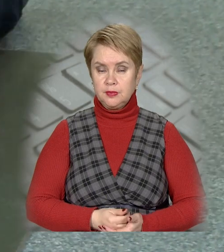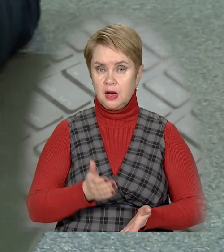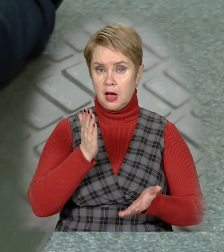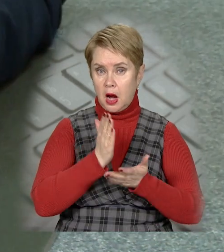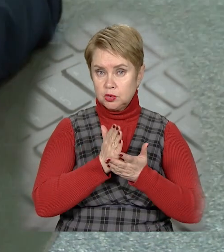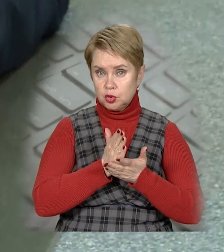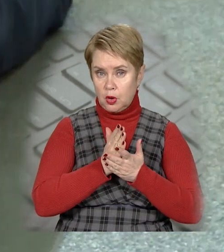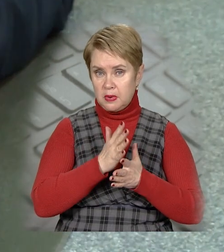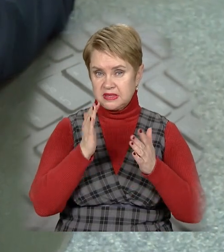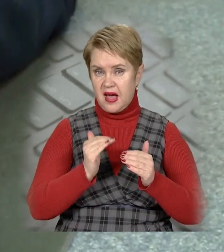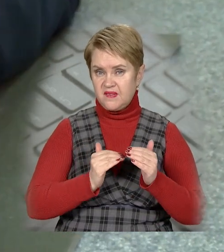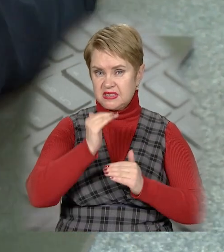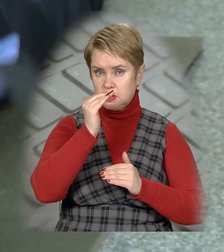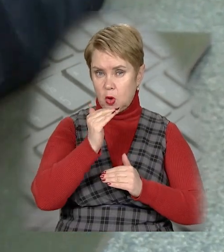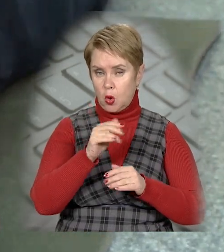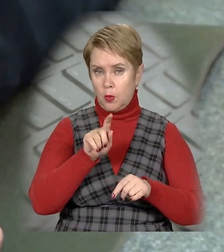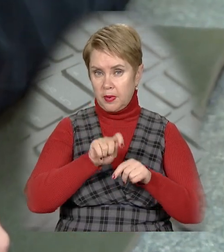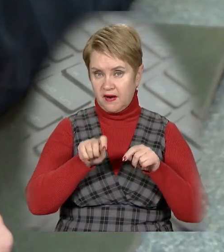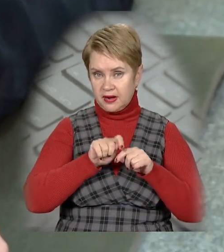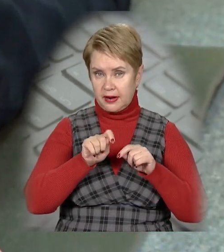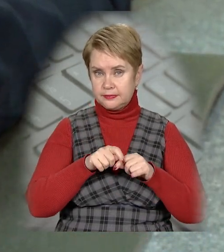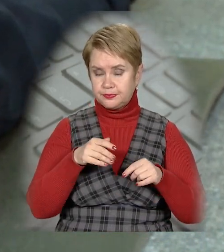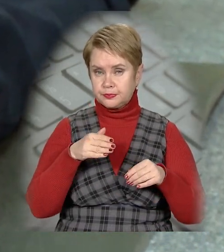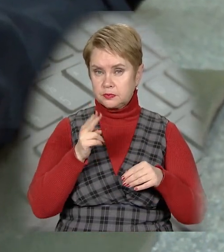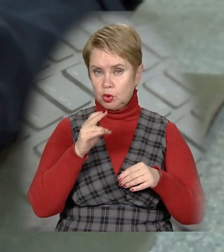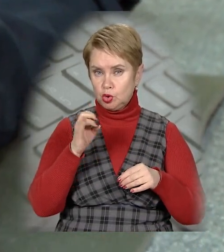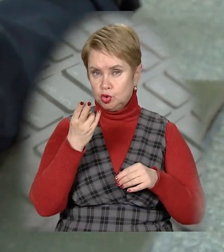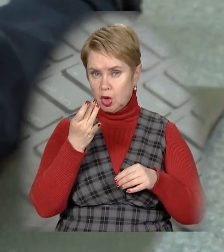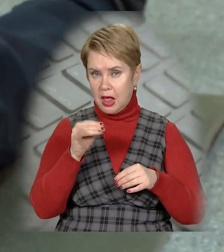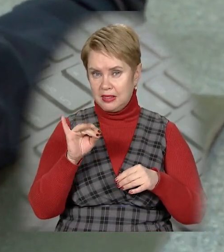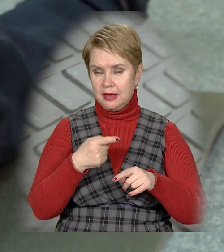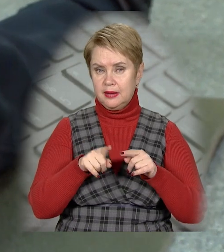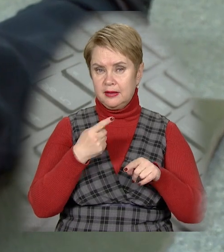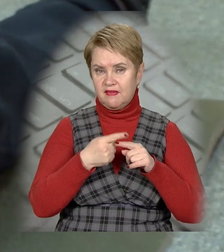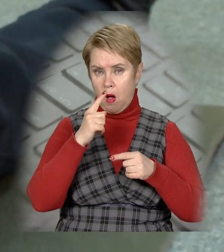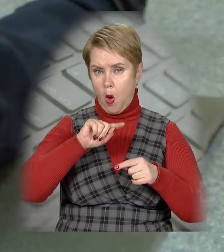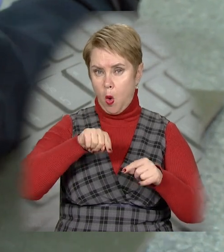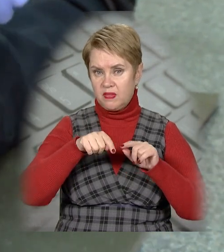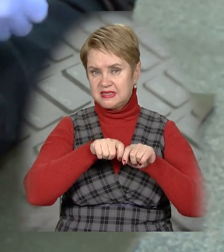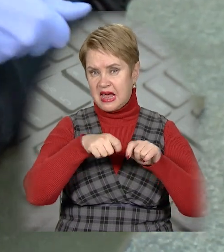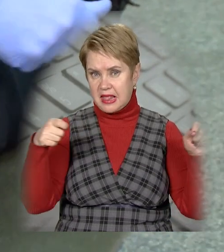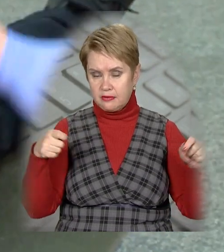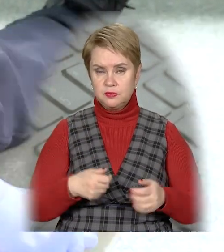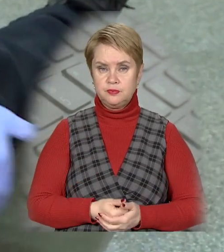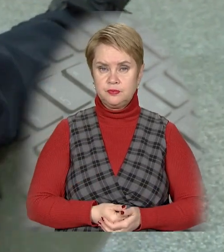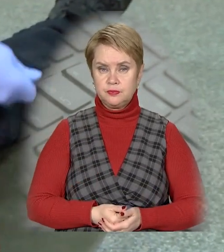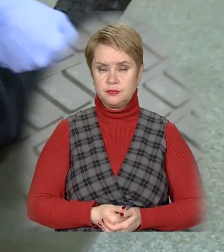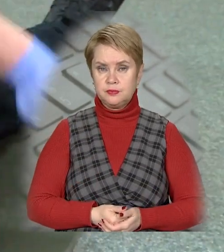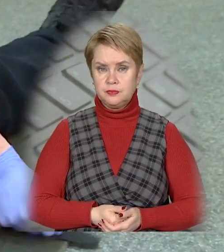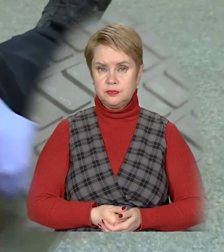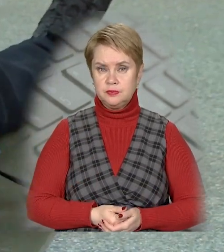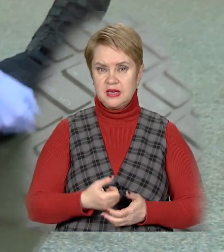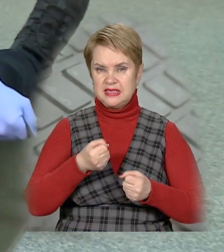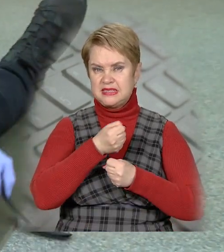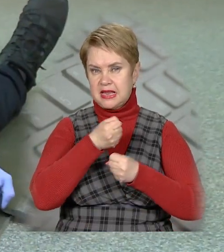Розташовуючи максимально високо, перевіряючи кишені, затягуючи через два отвори, робиться